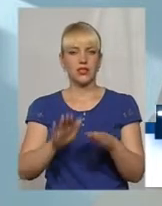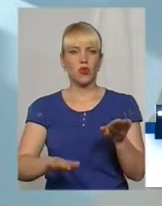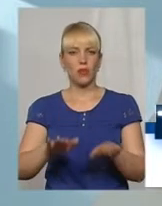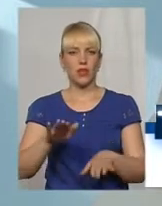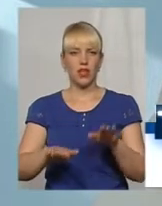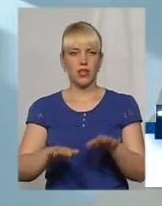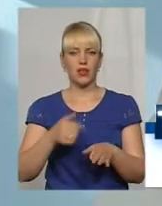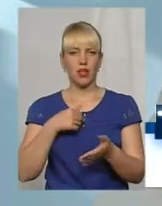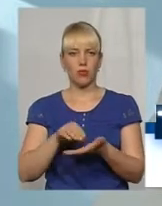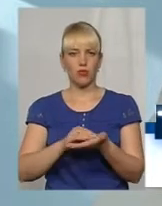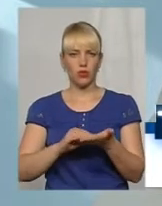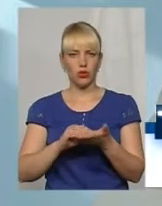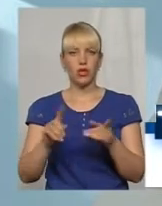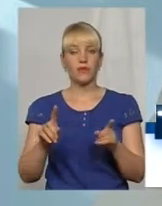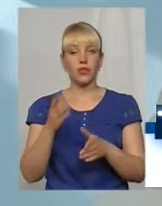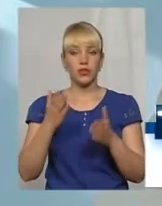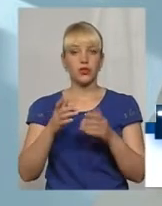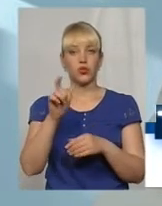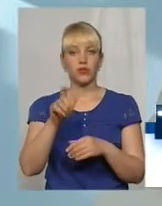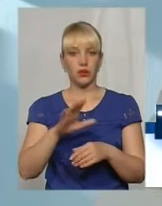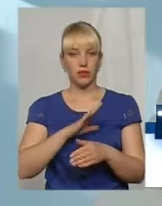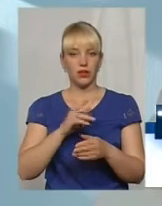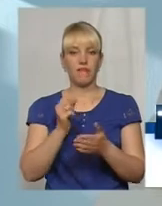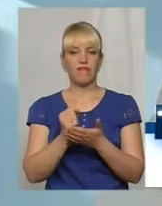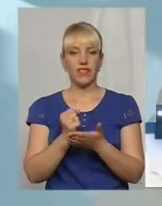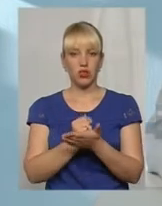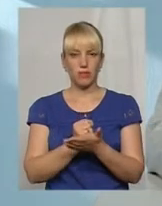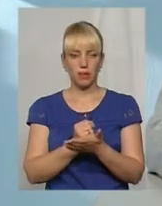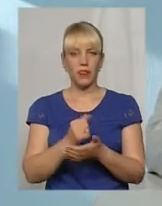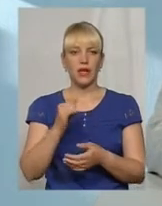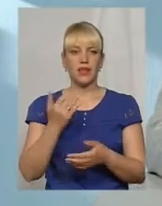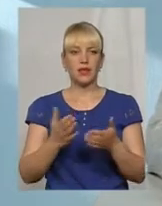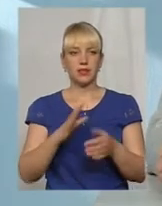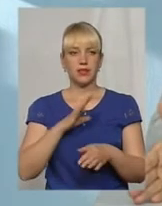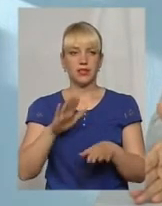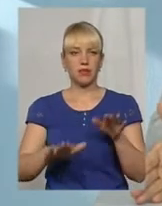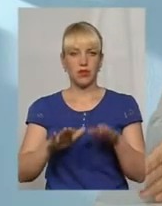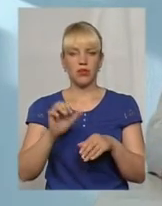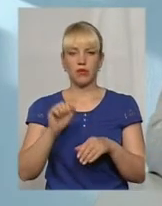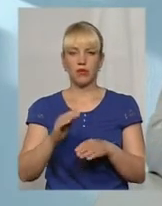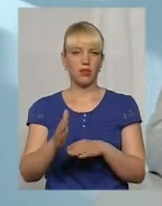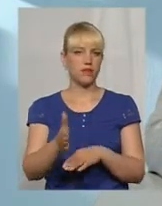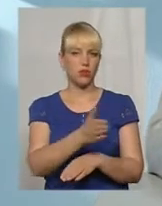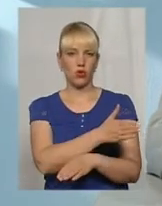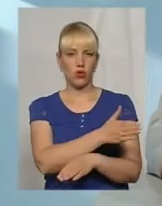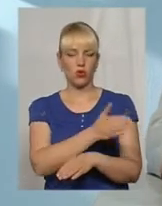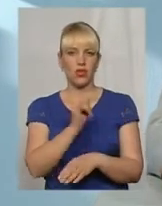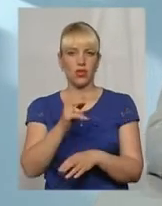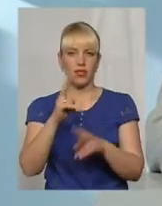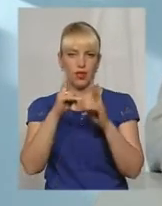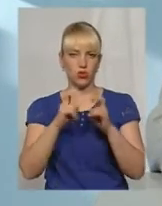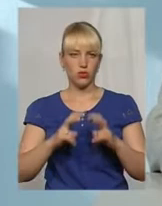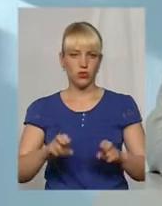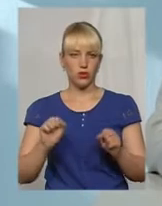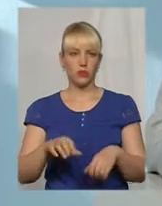повторюсь, навіть якщо у чого раніше були визи, визовий режим, були сомнення, всіх могли б і в сторону, і на досмотр,